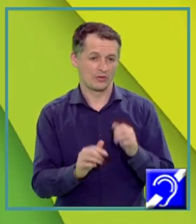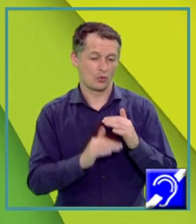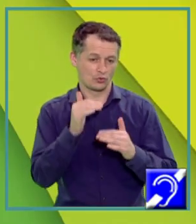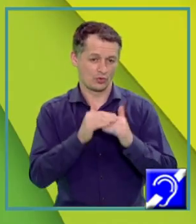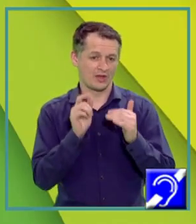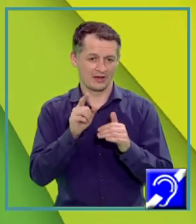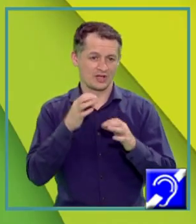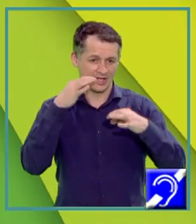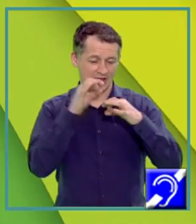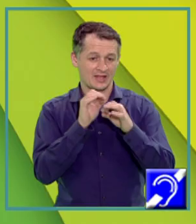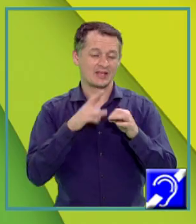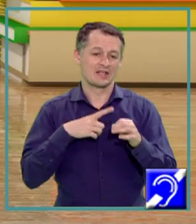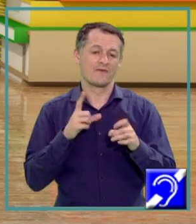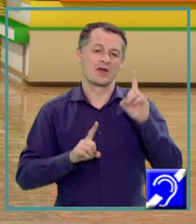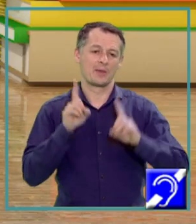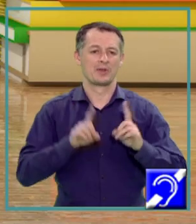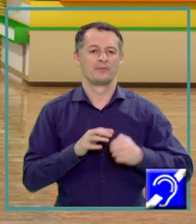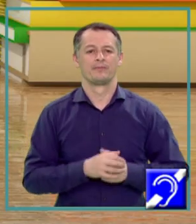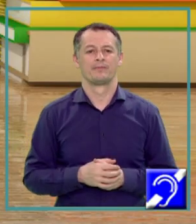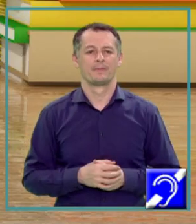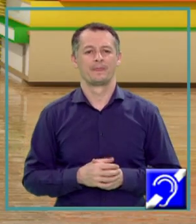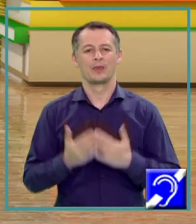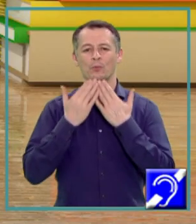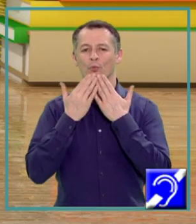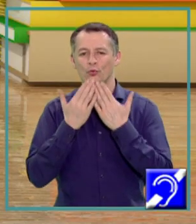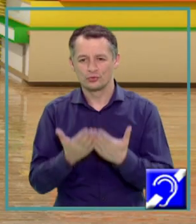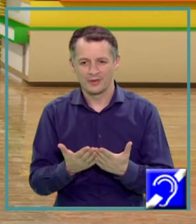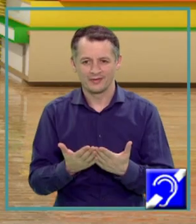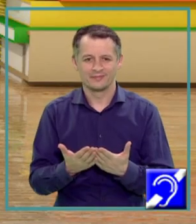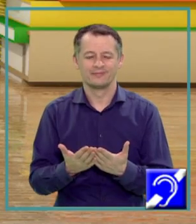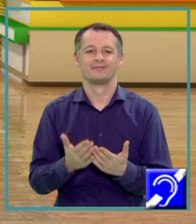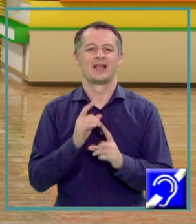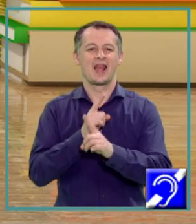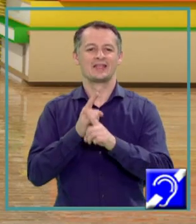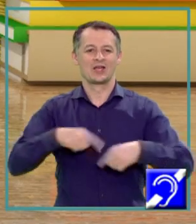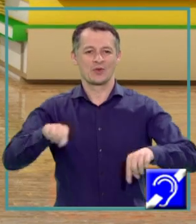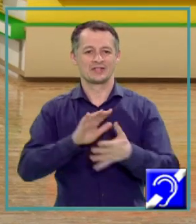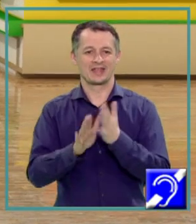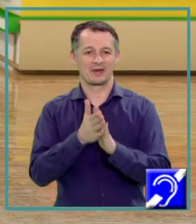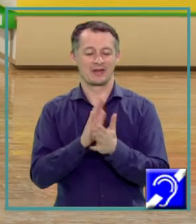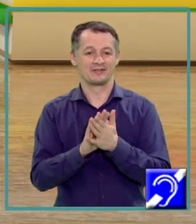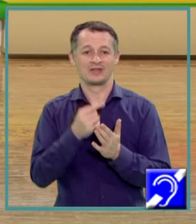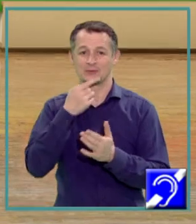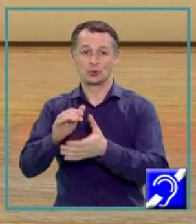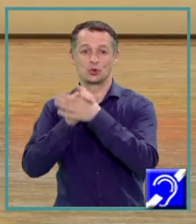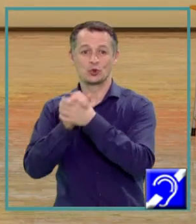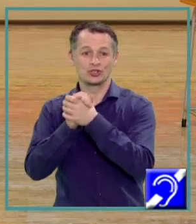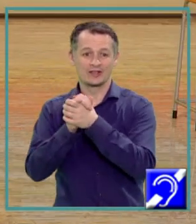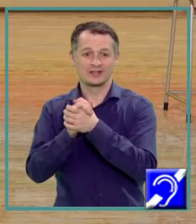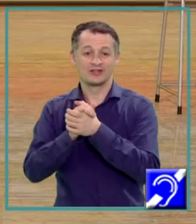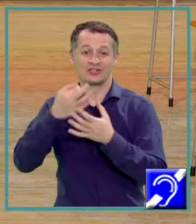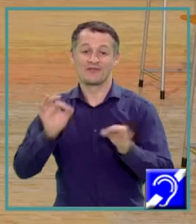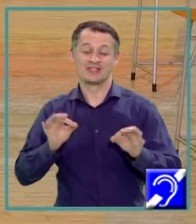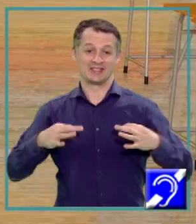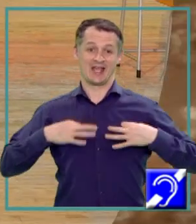lentila este variabil Vă mulțumesc copii, lecția noastră s-a terminat Vă urez succes și să